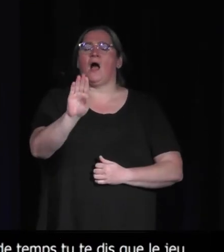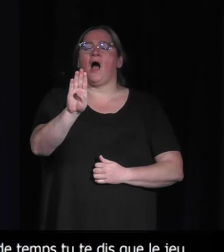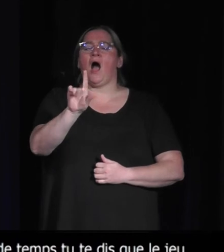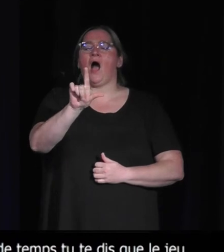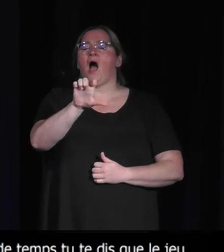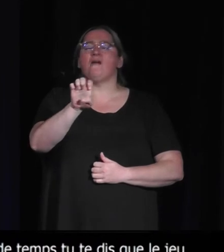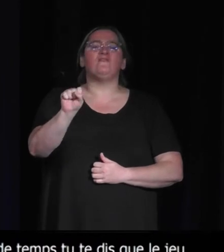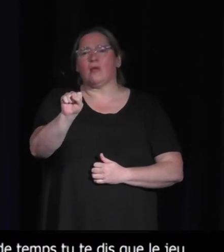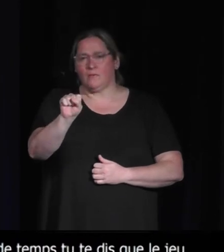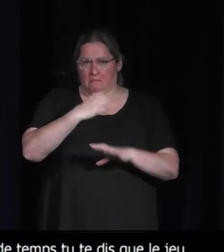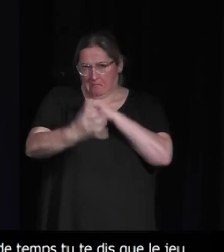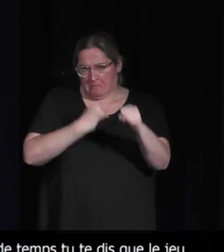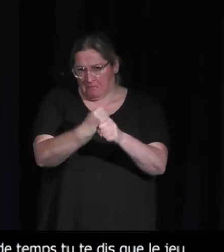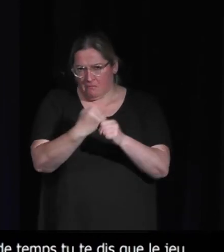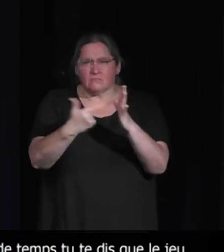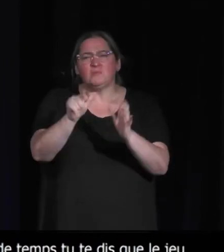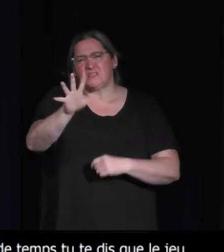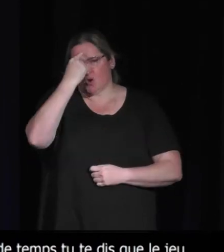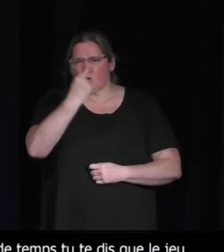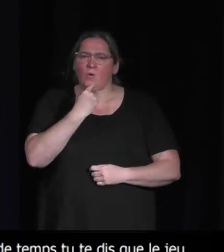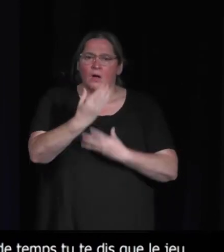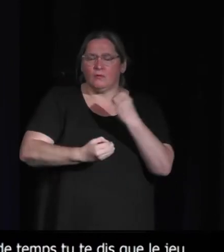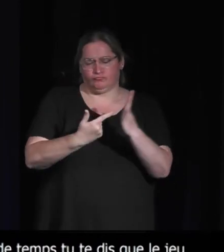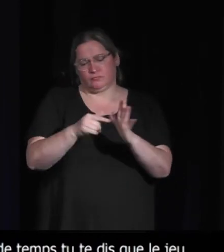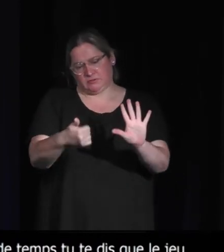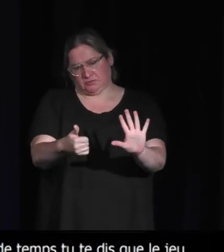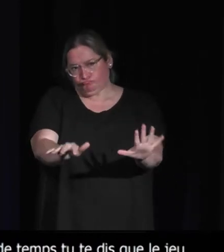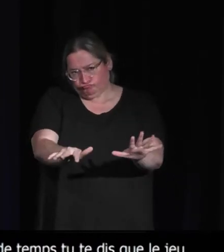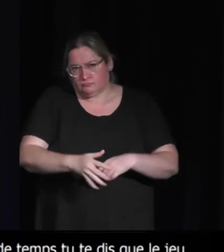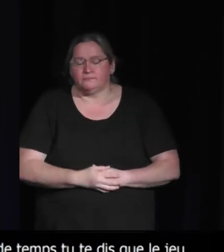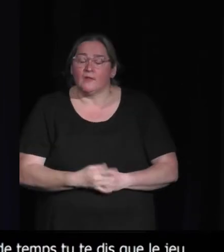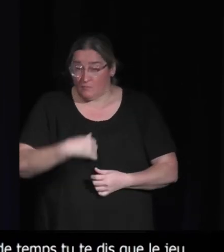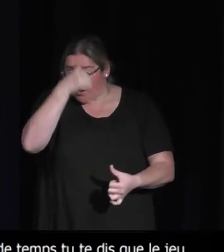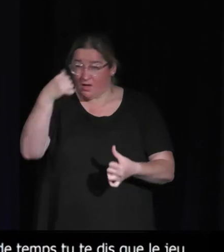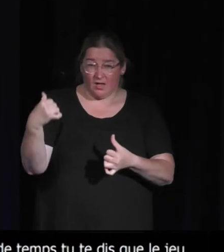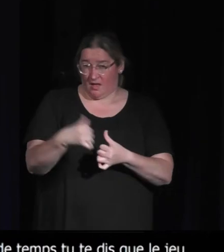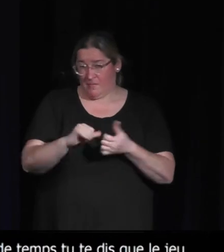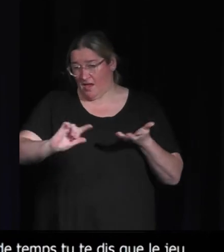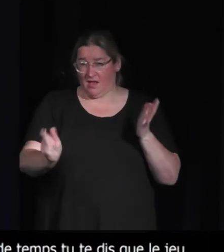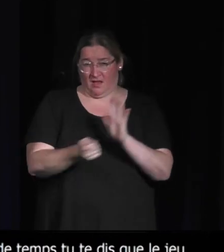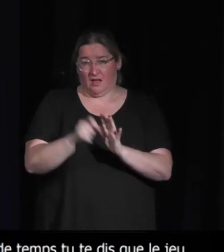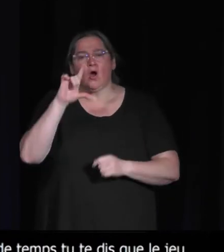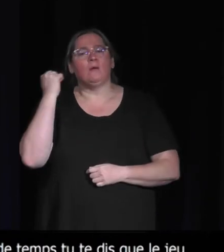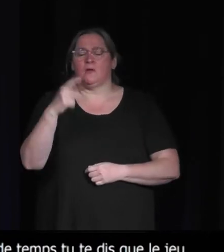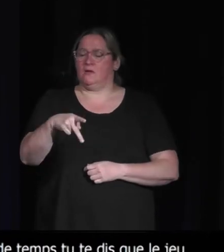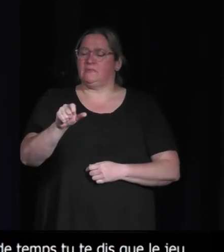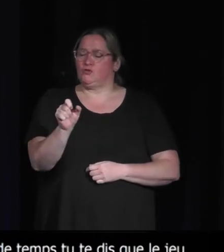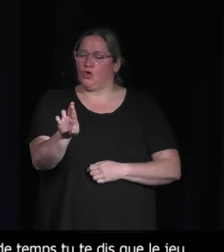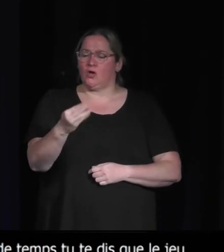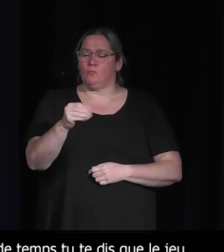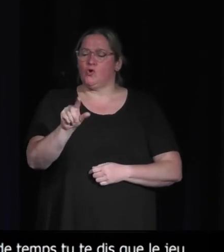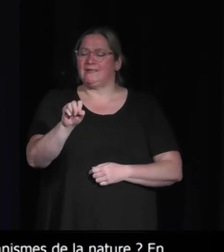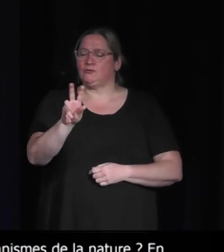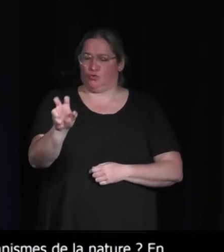dater des années 2005, je crois, ou 2006. Et je me rappelle d'une présentation de Peter Molineux, donc le